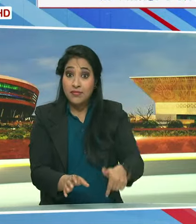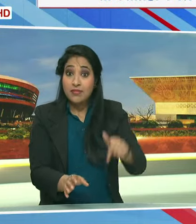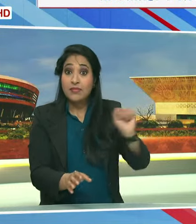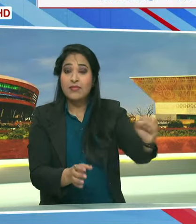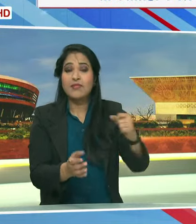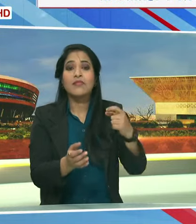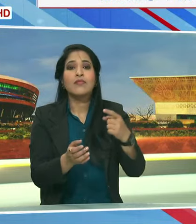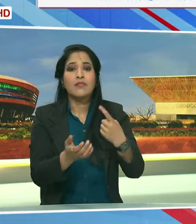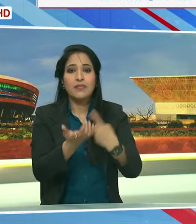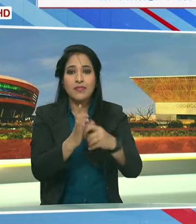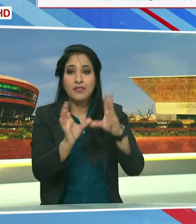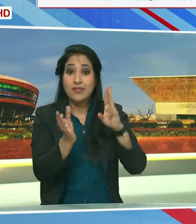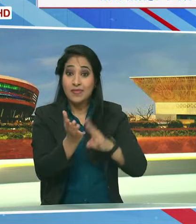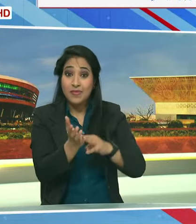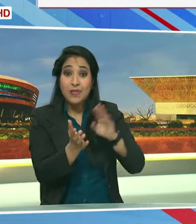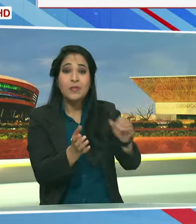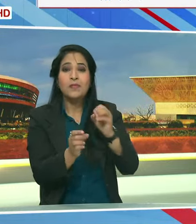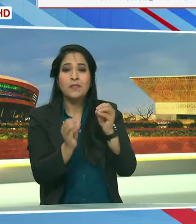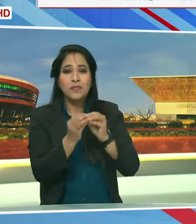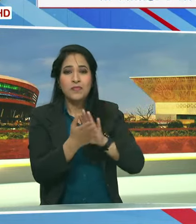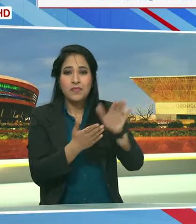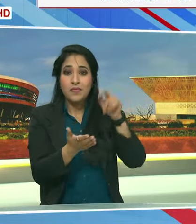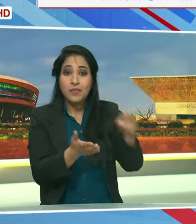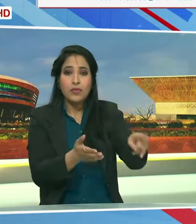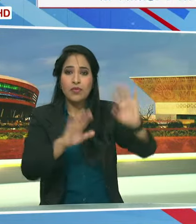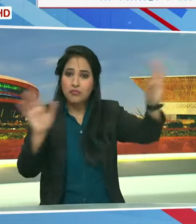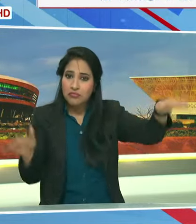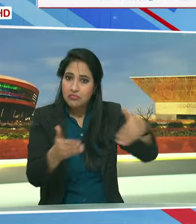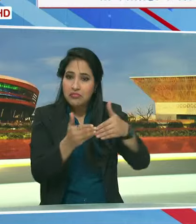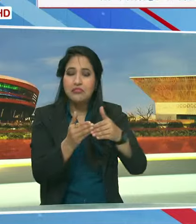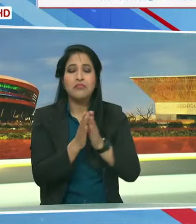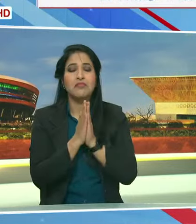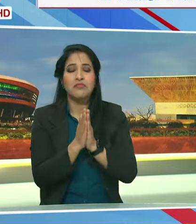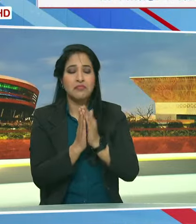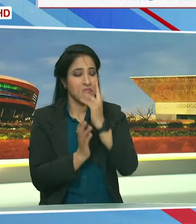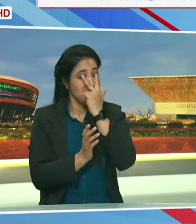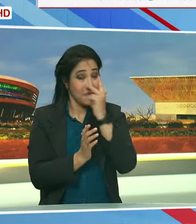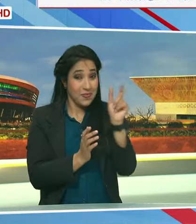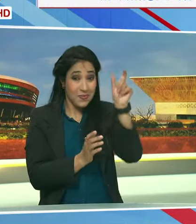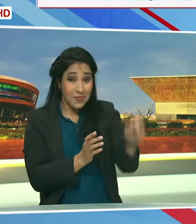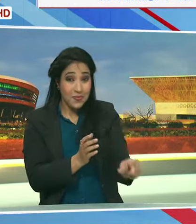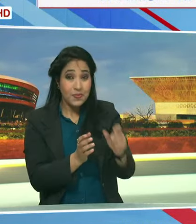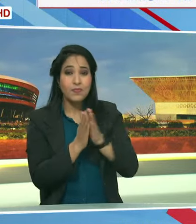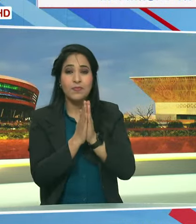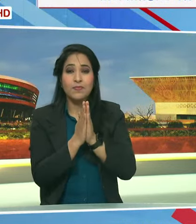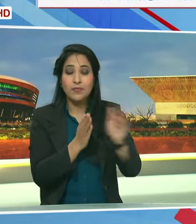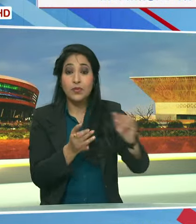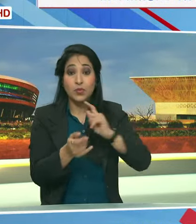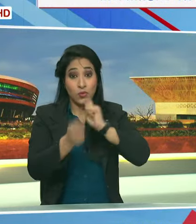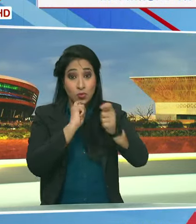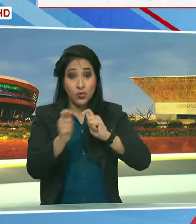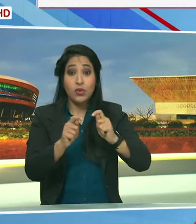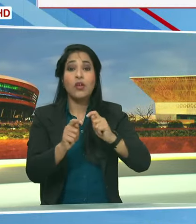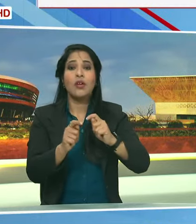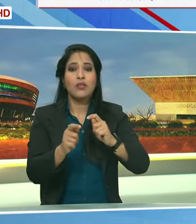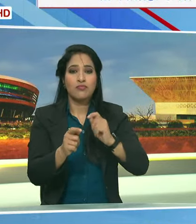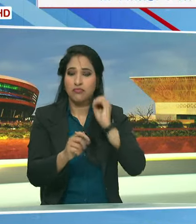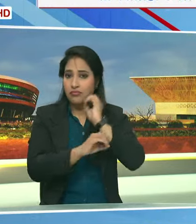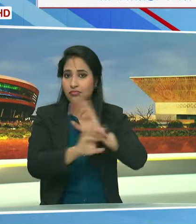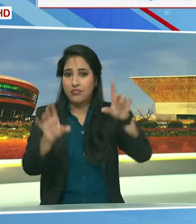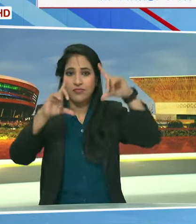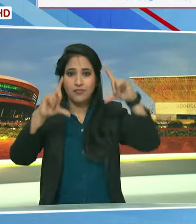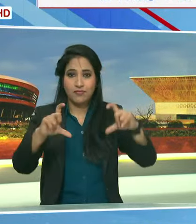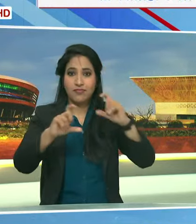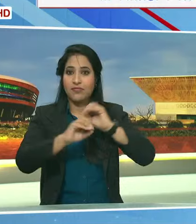कंगना ने राम भद्राचार्य जीसे मुलाकात की उनके साथ सोशल मीडिया पर तस्वीरे साजहा की